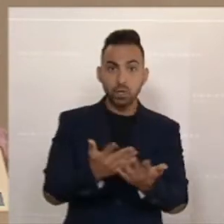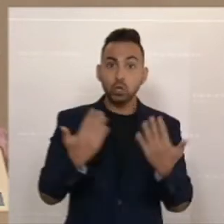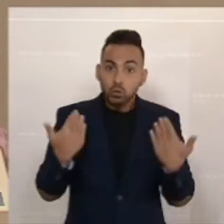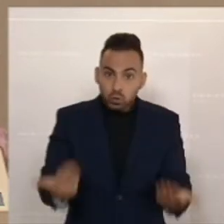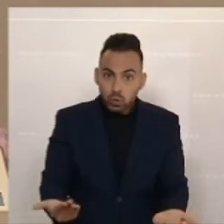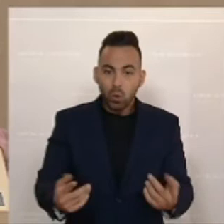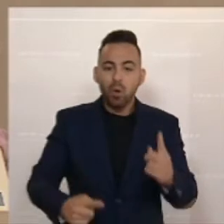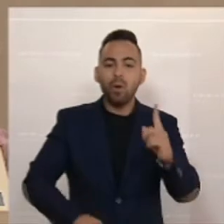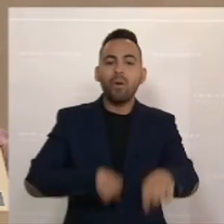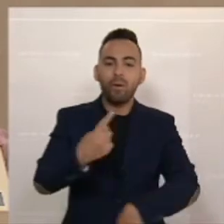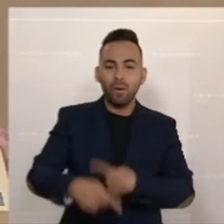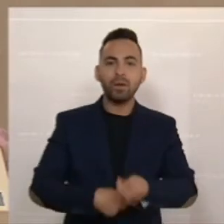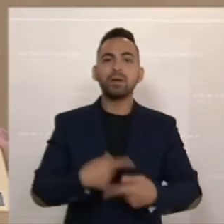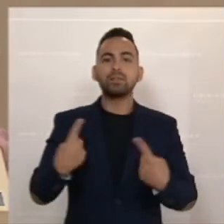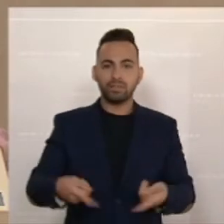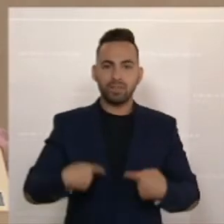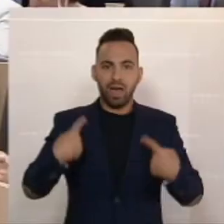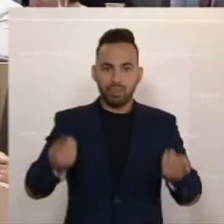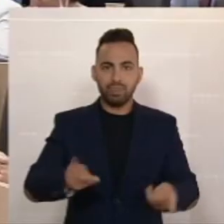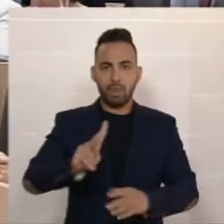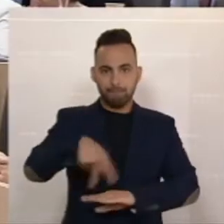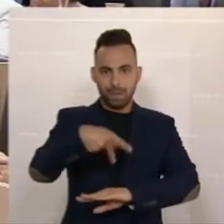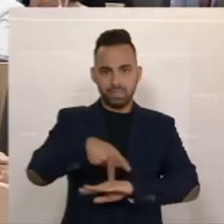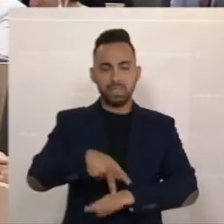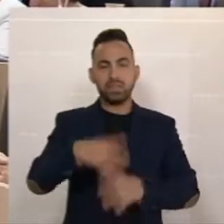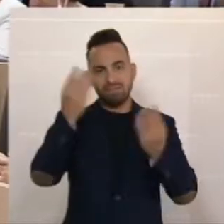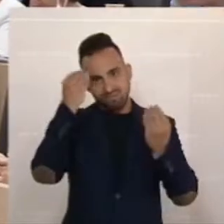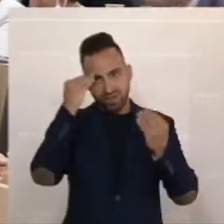Nur dann wird dieser Patient vertrauen.